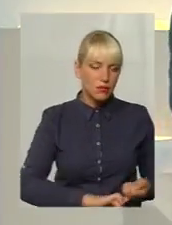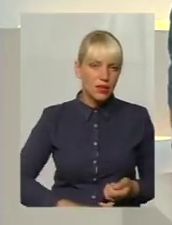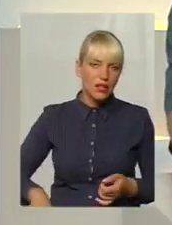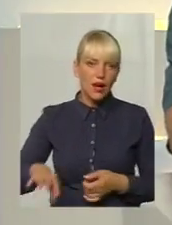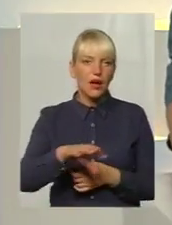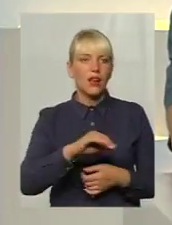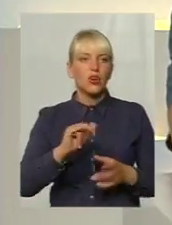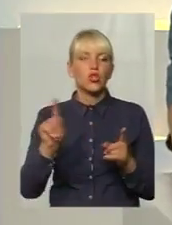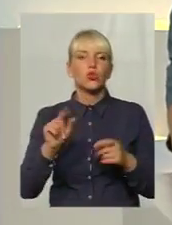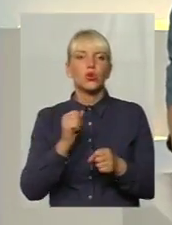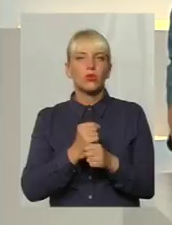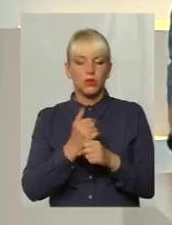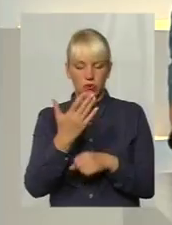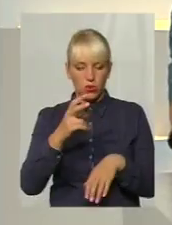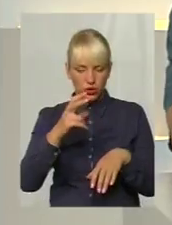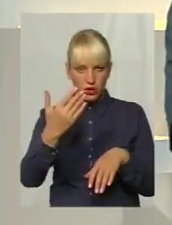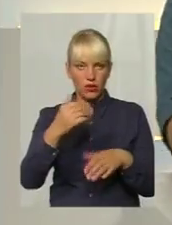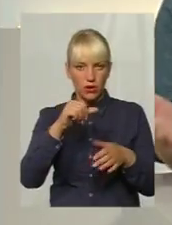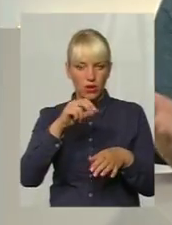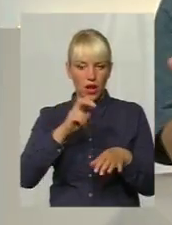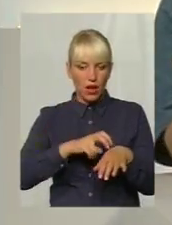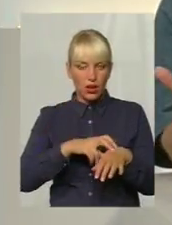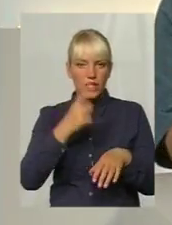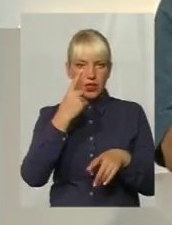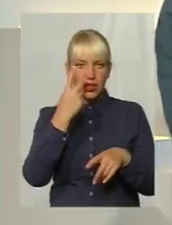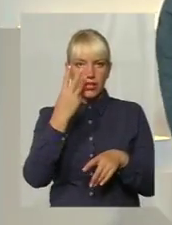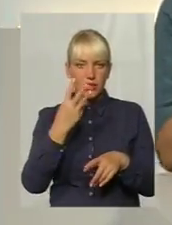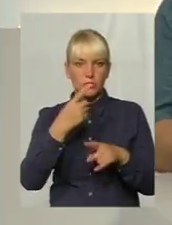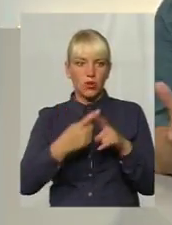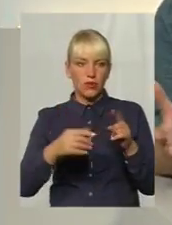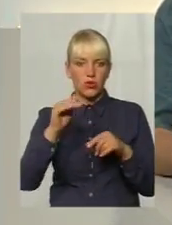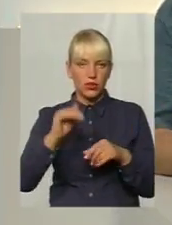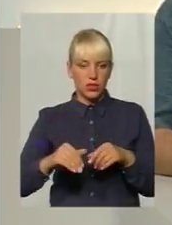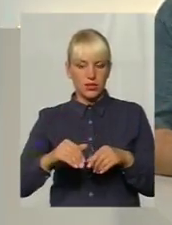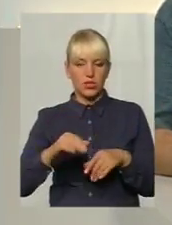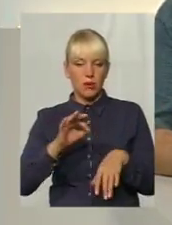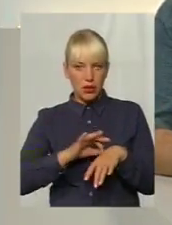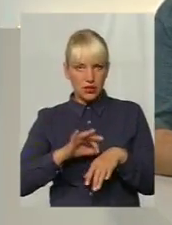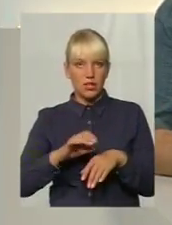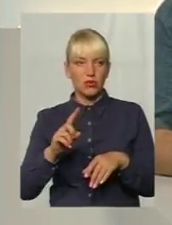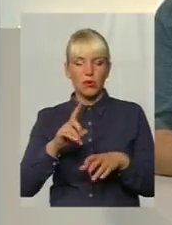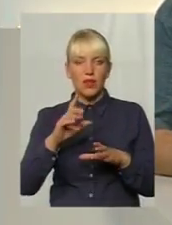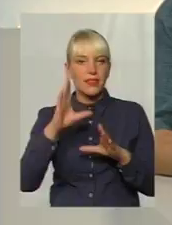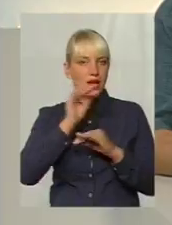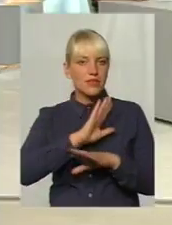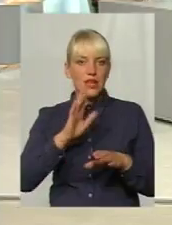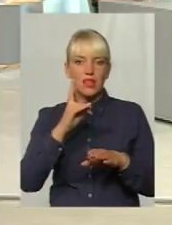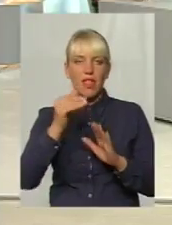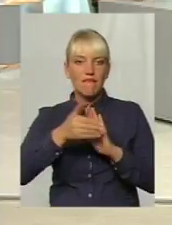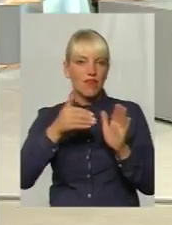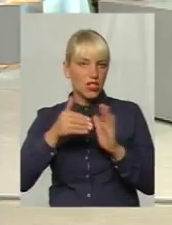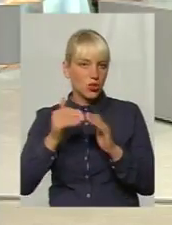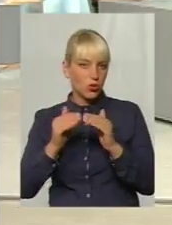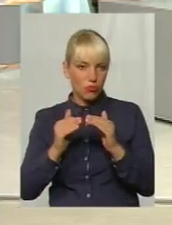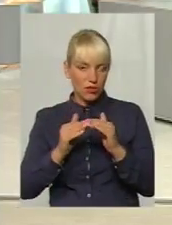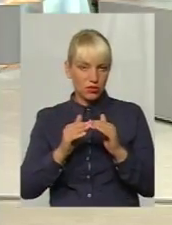у твого лікаря 3,5 тисячі пацієнтів, і він ж просто буде не встигати на виклики ходити, я так розумію. Ми не